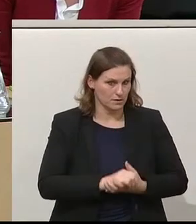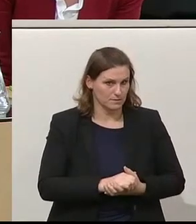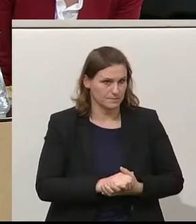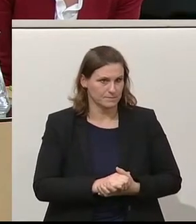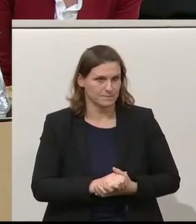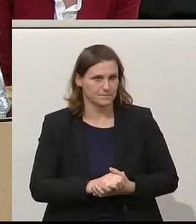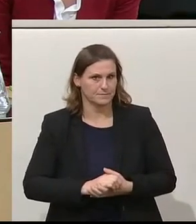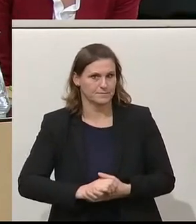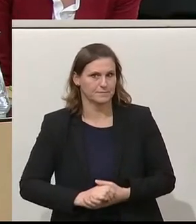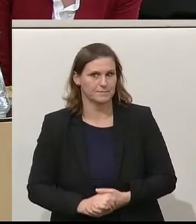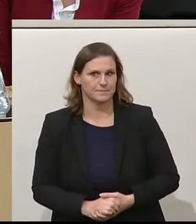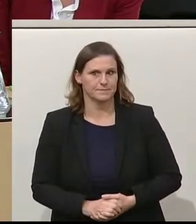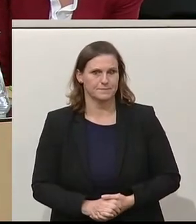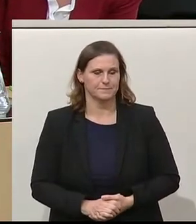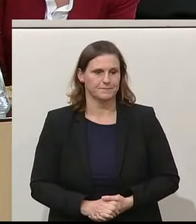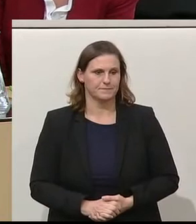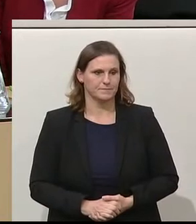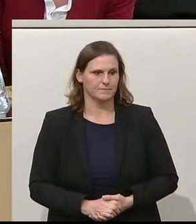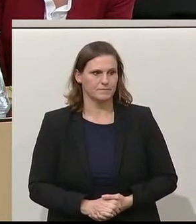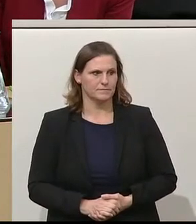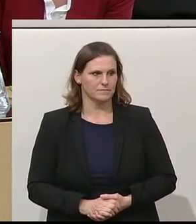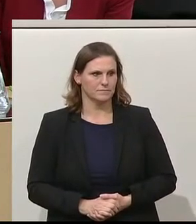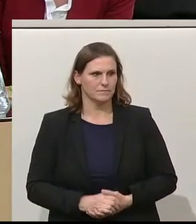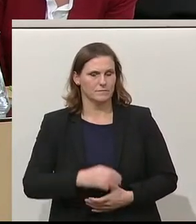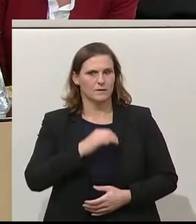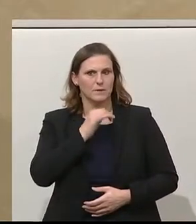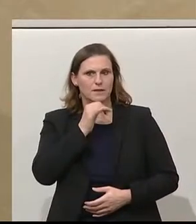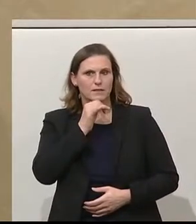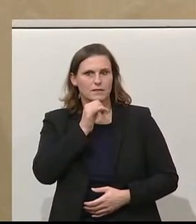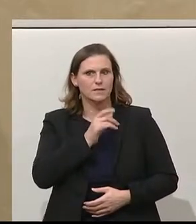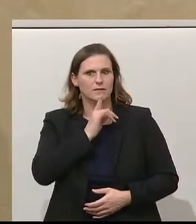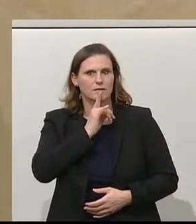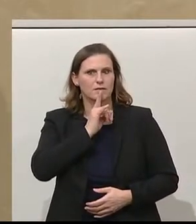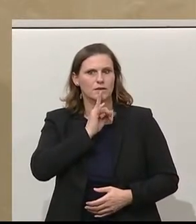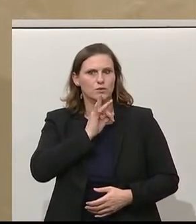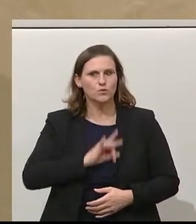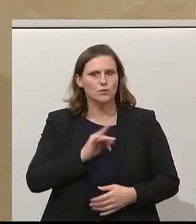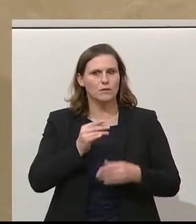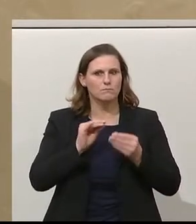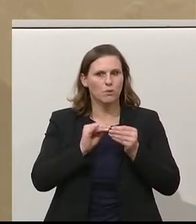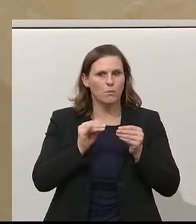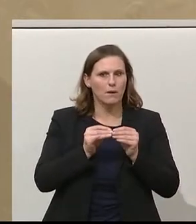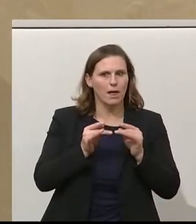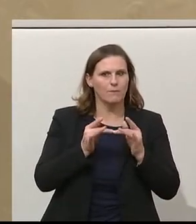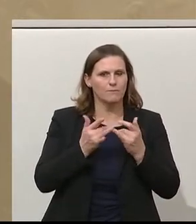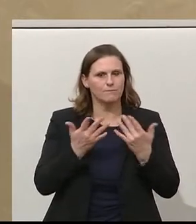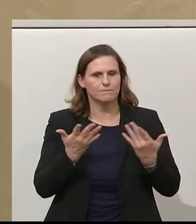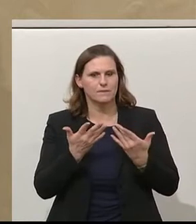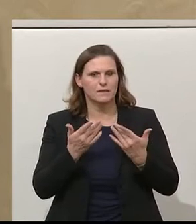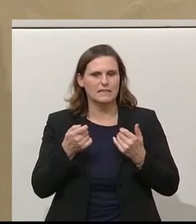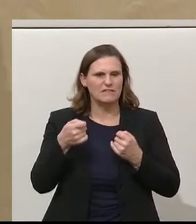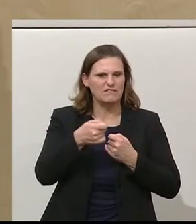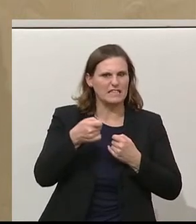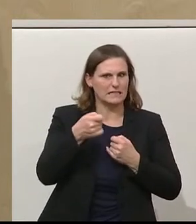ja nicht so, dass nur die finanzielle Macht geballt bei der